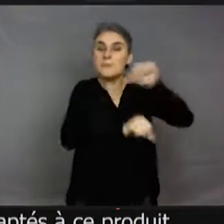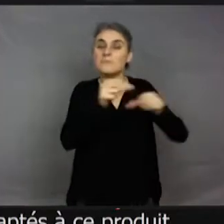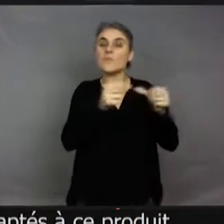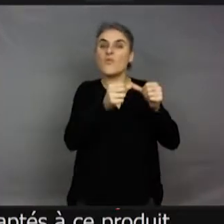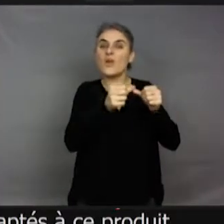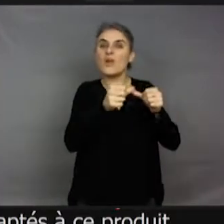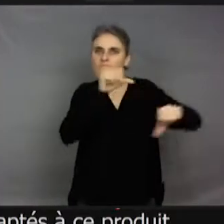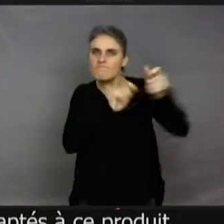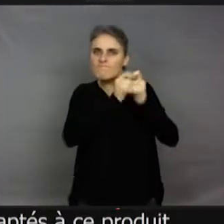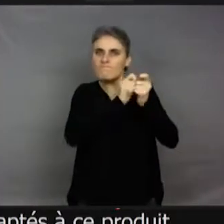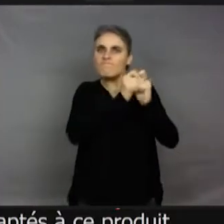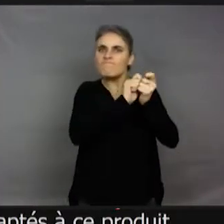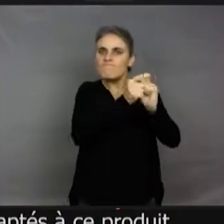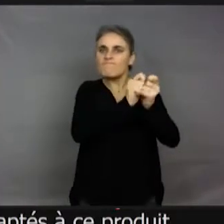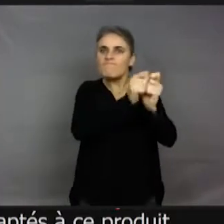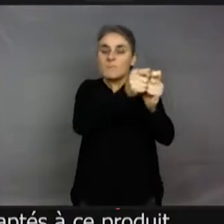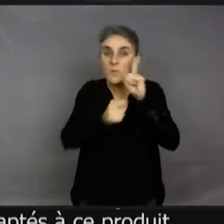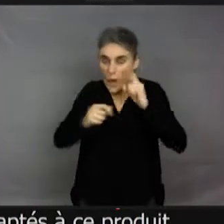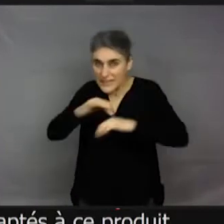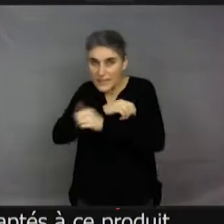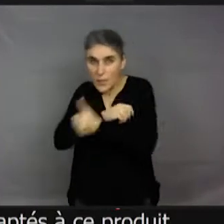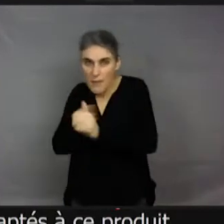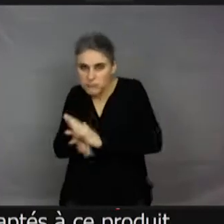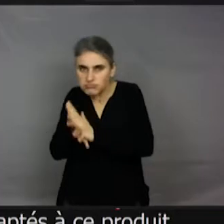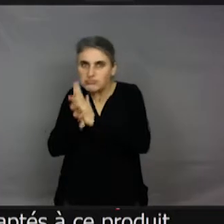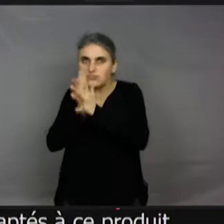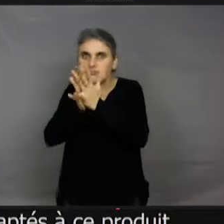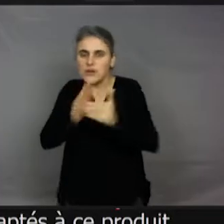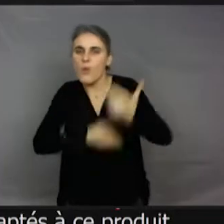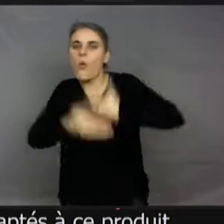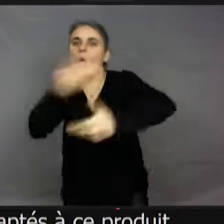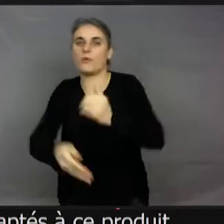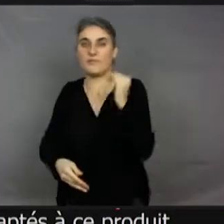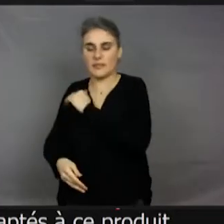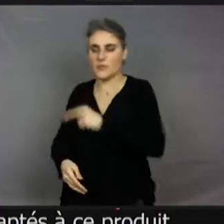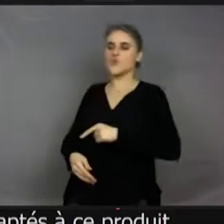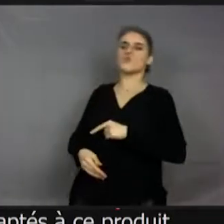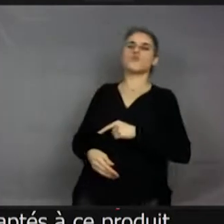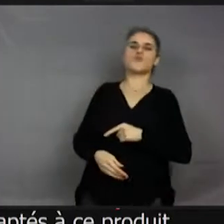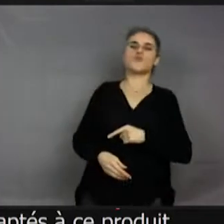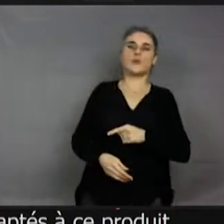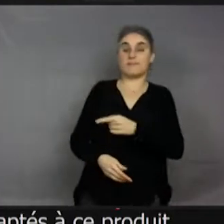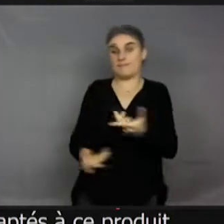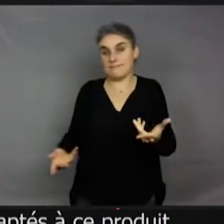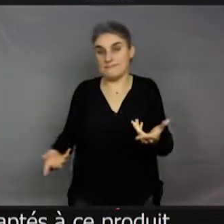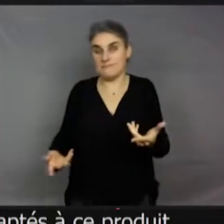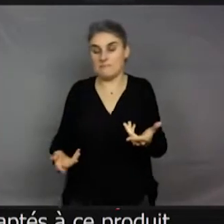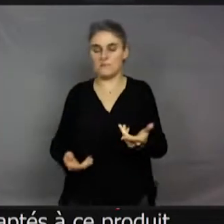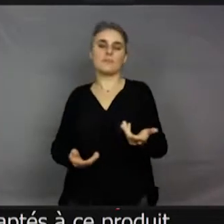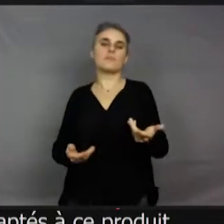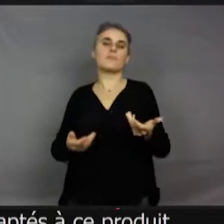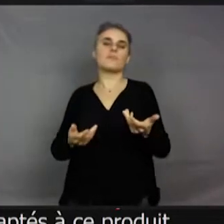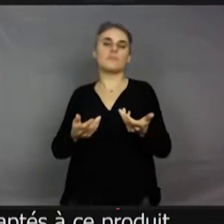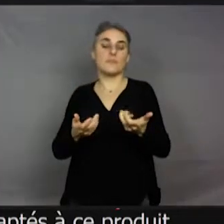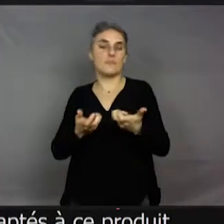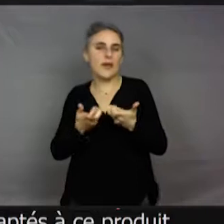pesticides. Ils courent après l'évolution, après Darwin en marche. Et donc, alors, et c'est particulièrement vrai si